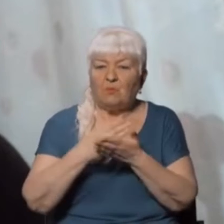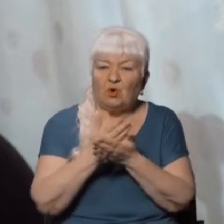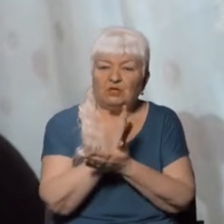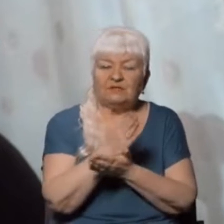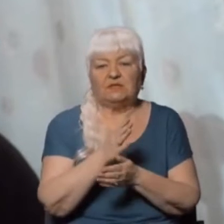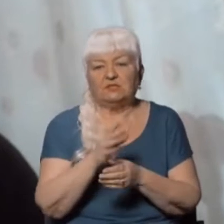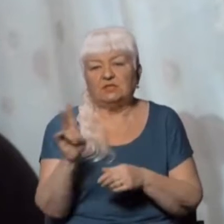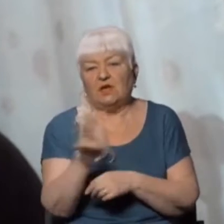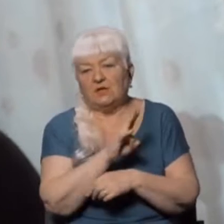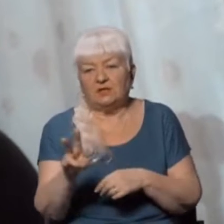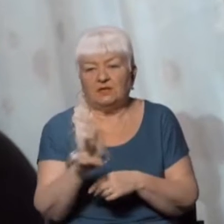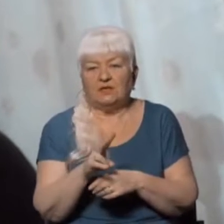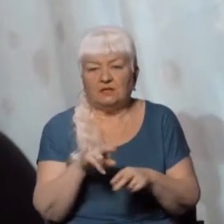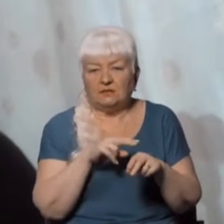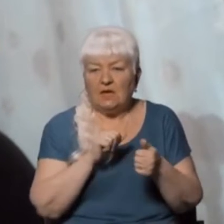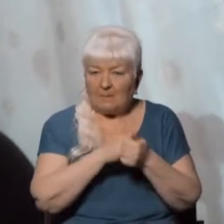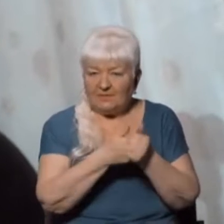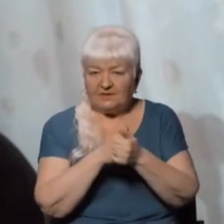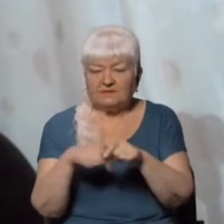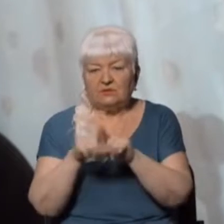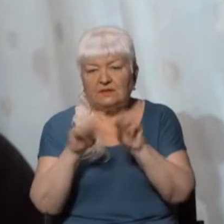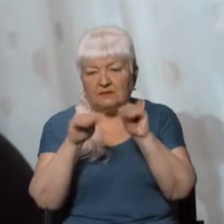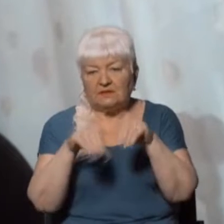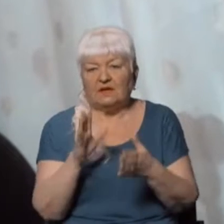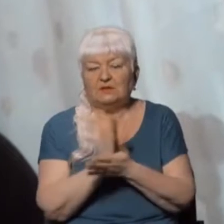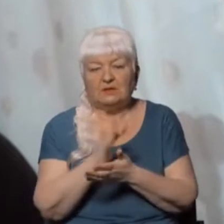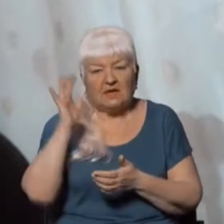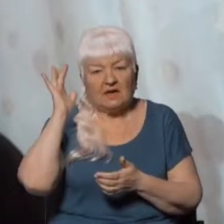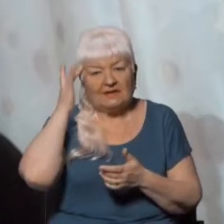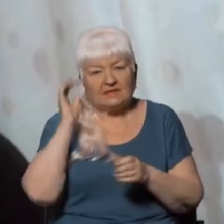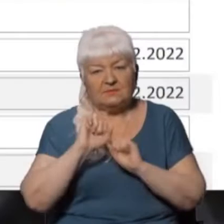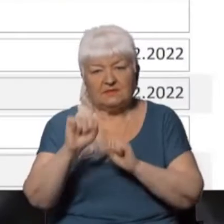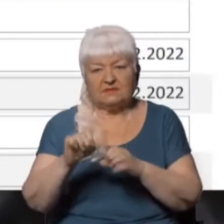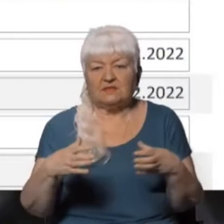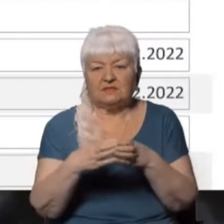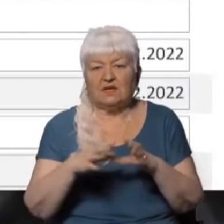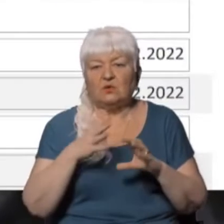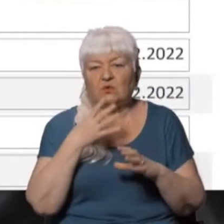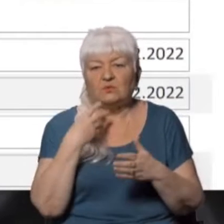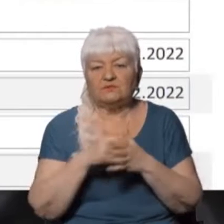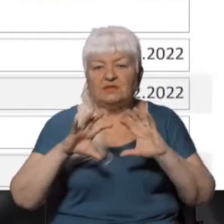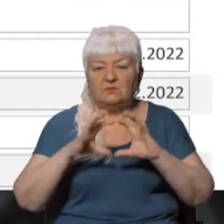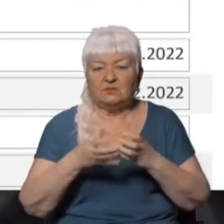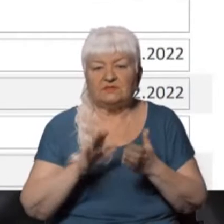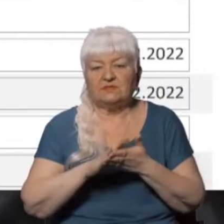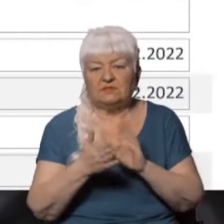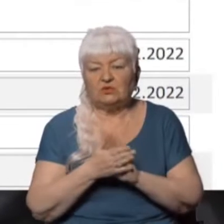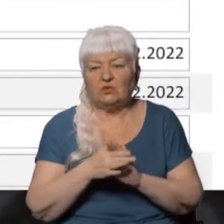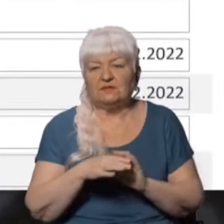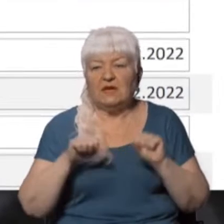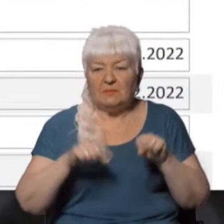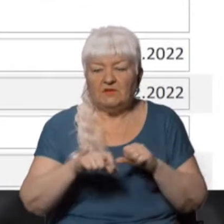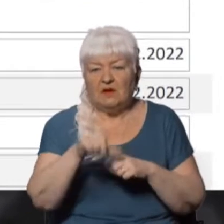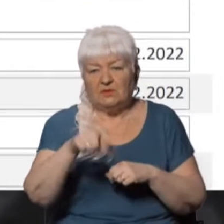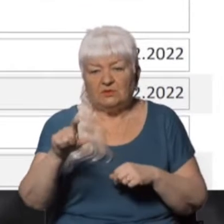або релігійні переслідування. Такі дані зафіксувала Кримська правозахисна група у своєму світі ситуація з правами людини у Криму та